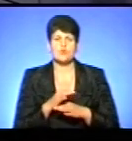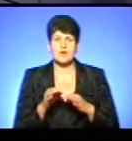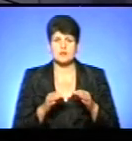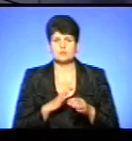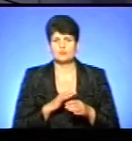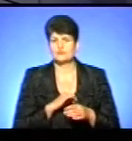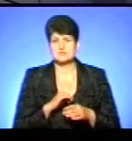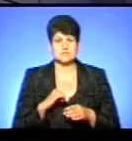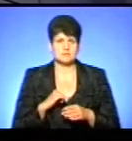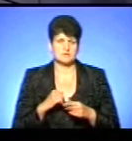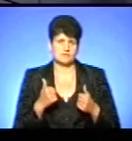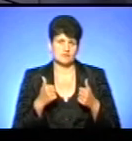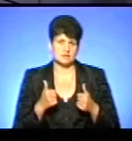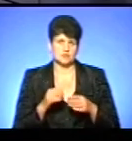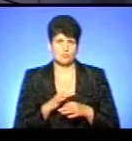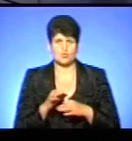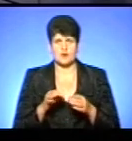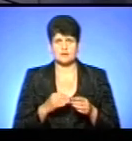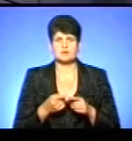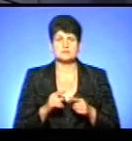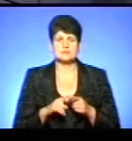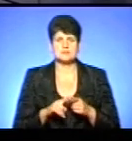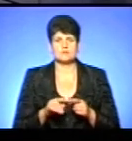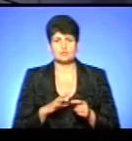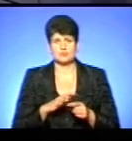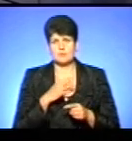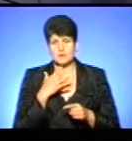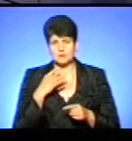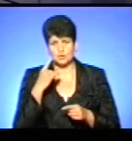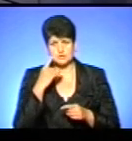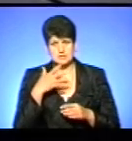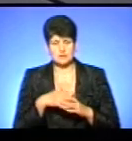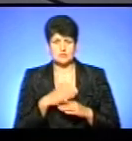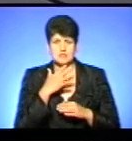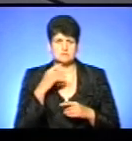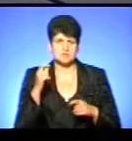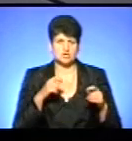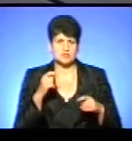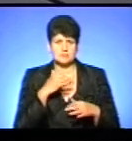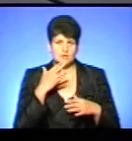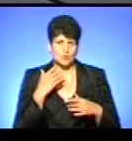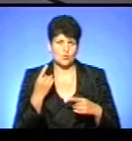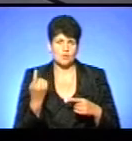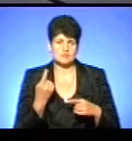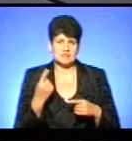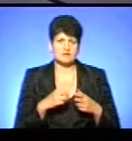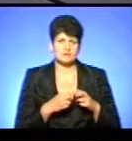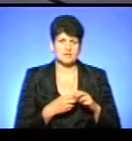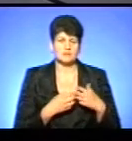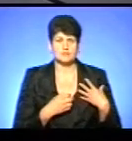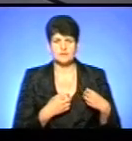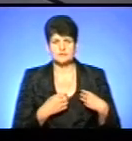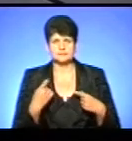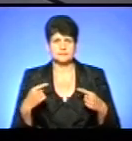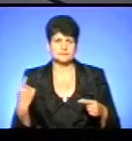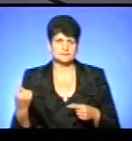один був в самих вдалиші проєктів, і це багато оцінило, і до нас приїжджали з багатьох областей, і з Івано-Франківської, і Звівської, і інших